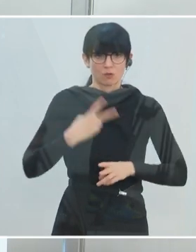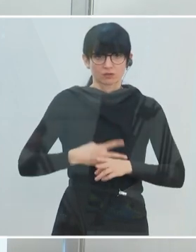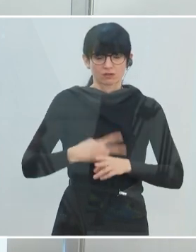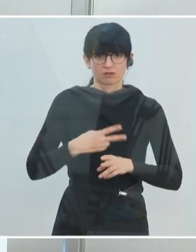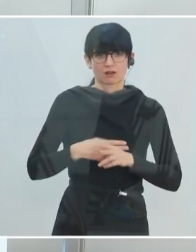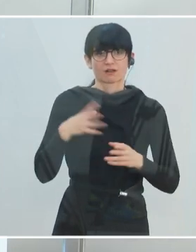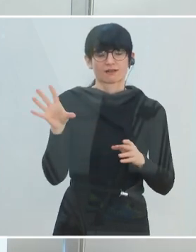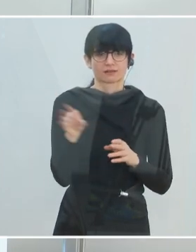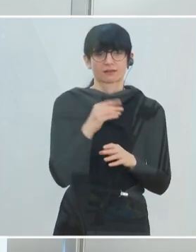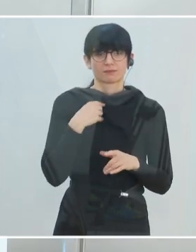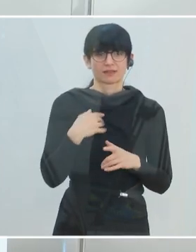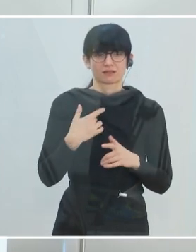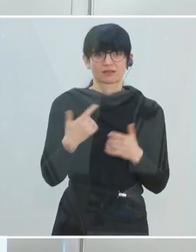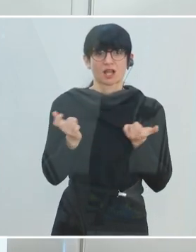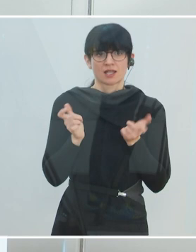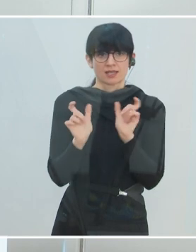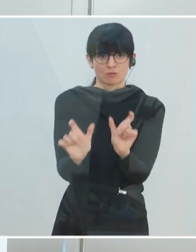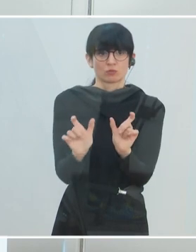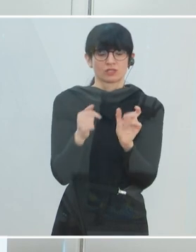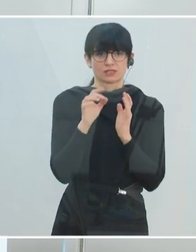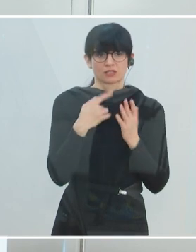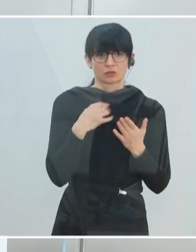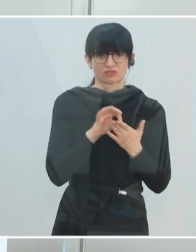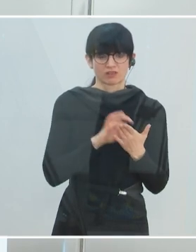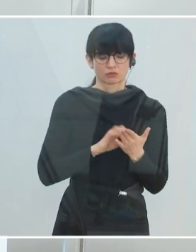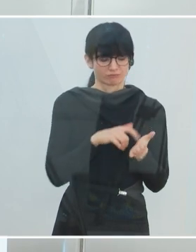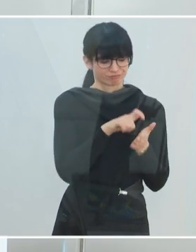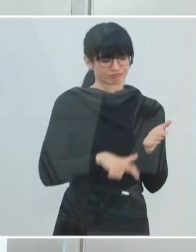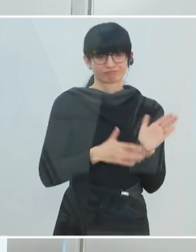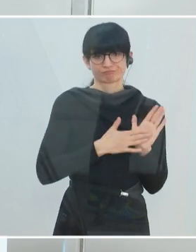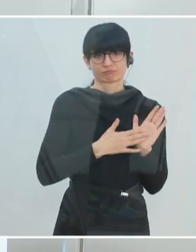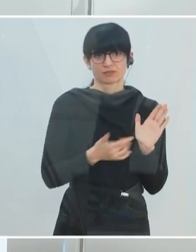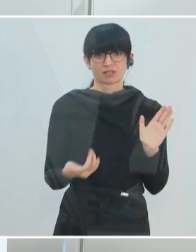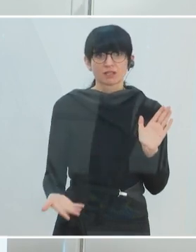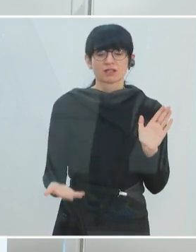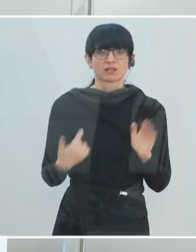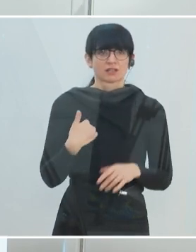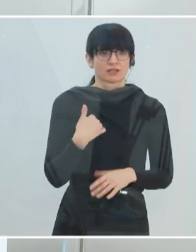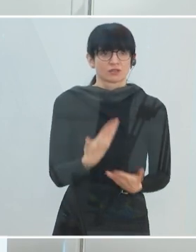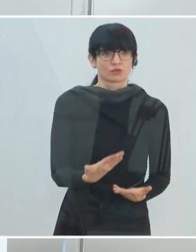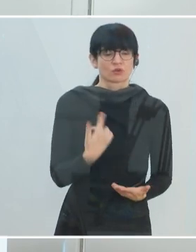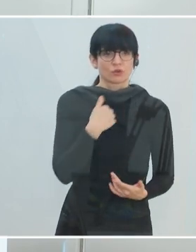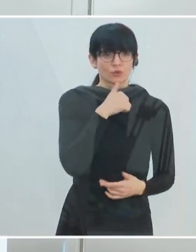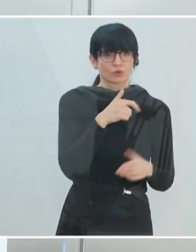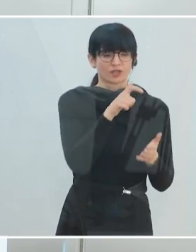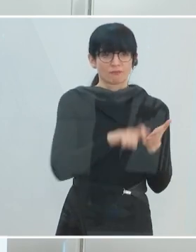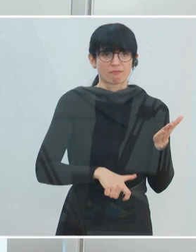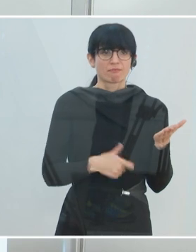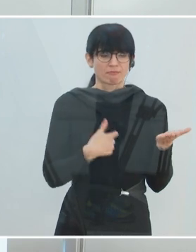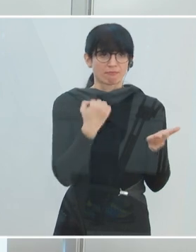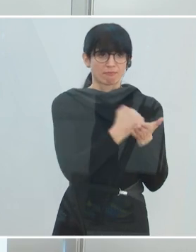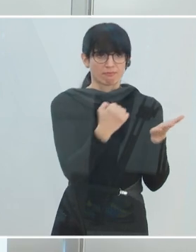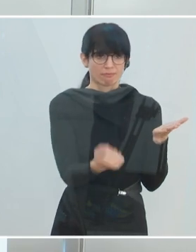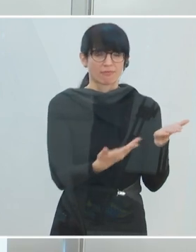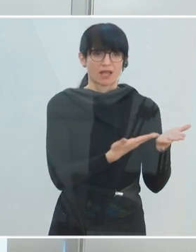mit den entsprechenden Immunisierungen betrifft. Das soll in diesem grünen Pass dargestellt werden.